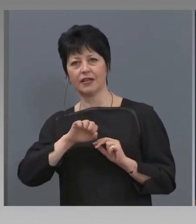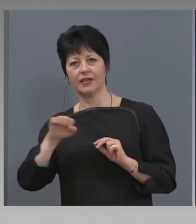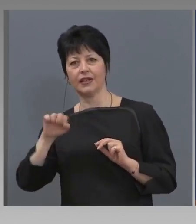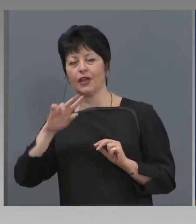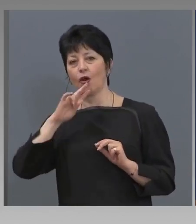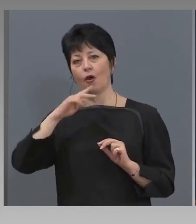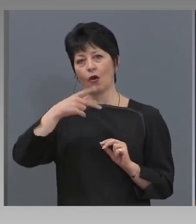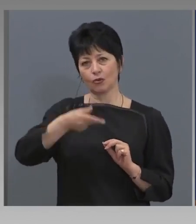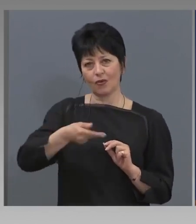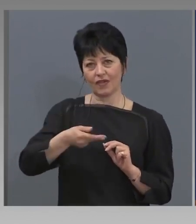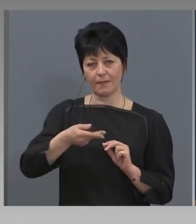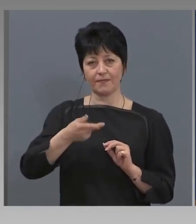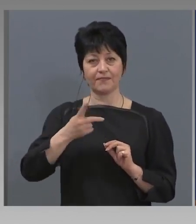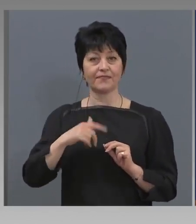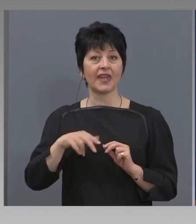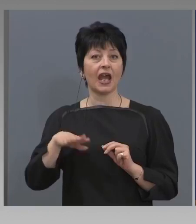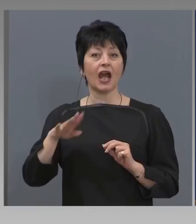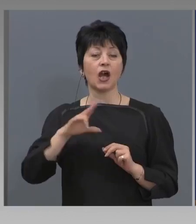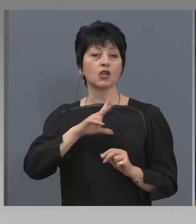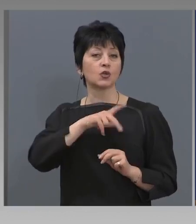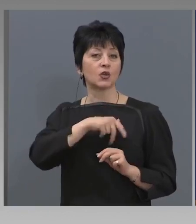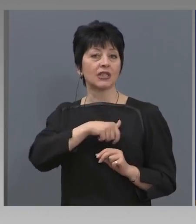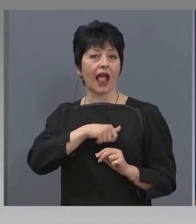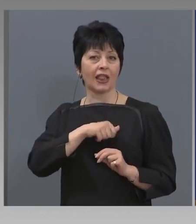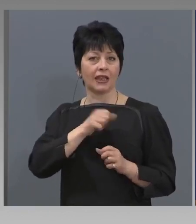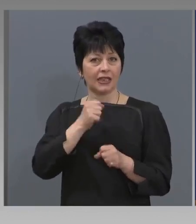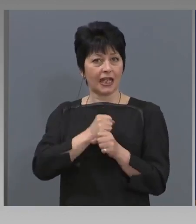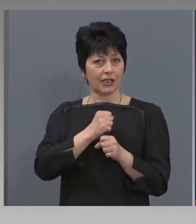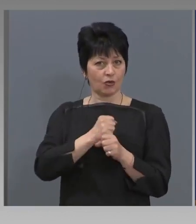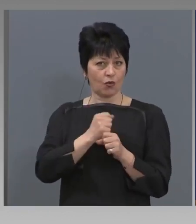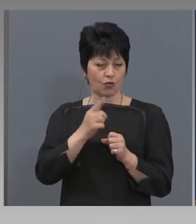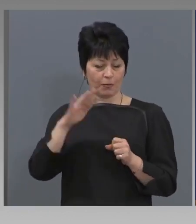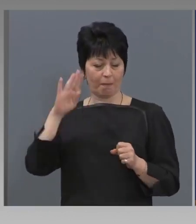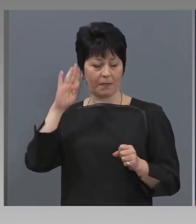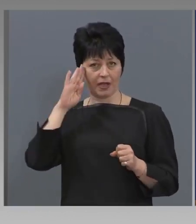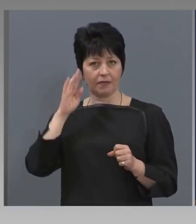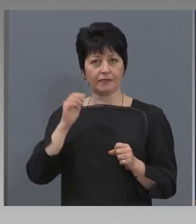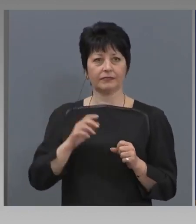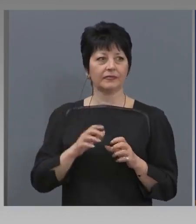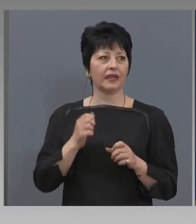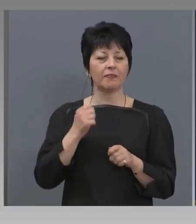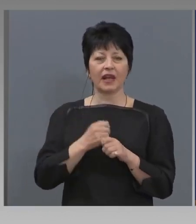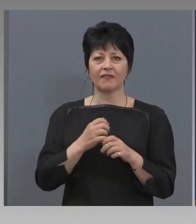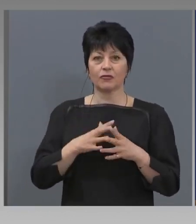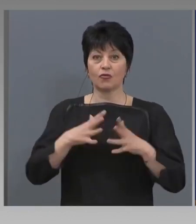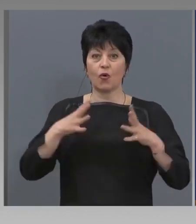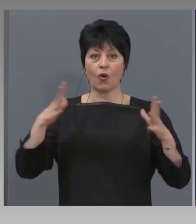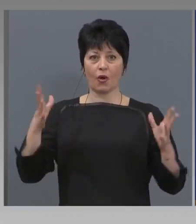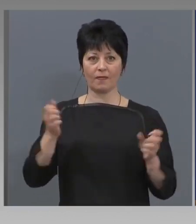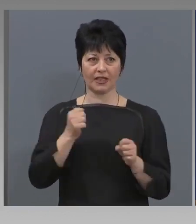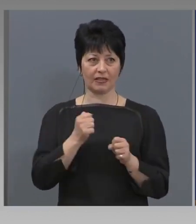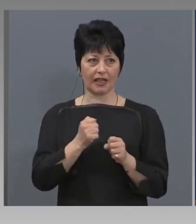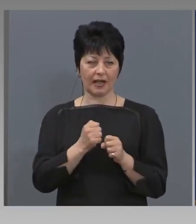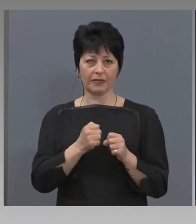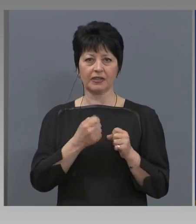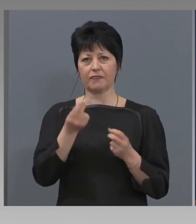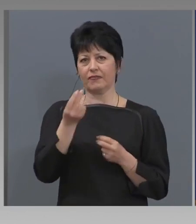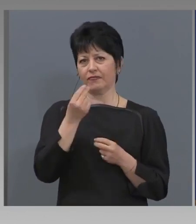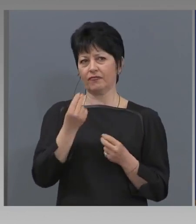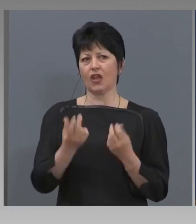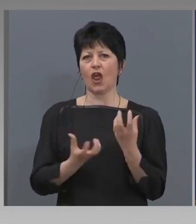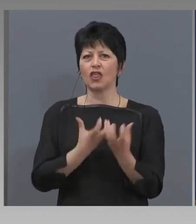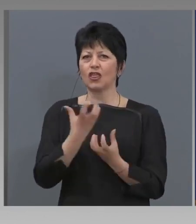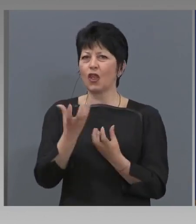Социалните служби в момента извършват огромна работа и в ромските общности. Топла храна,